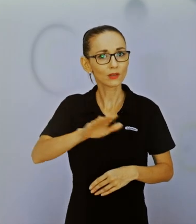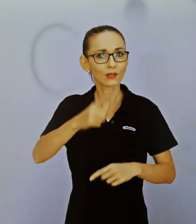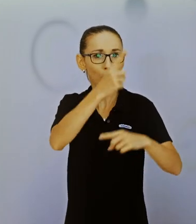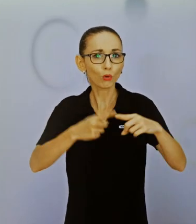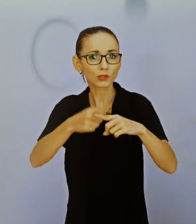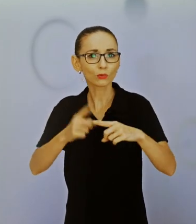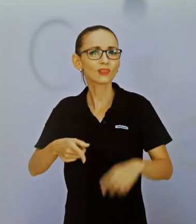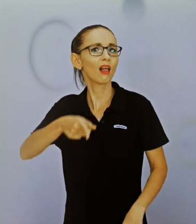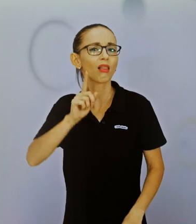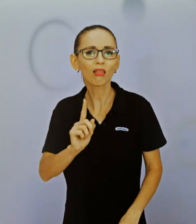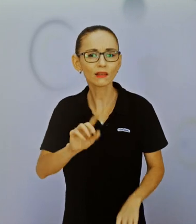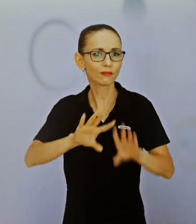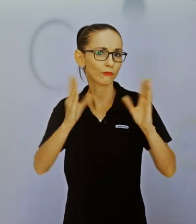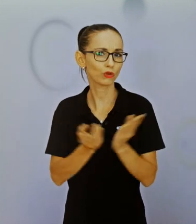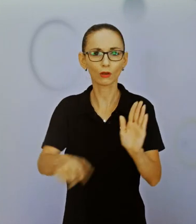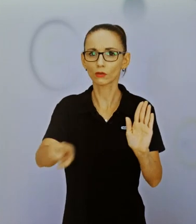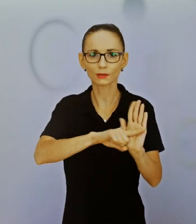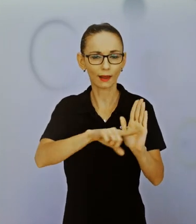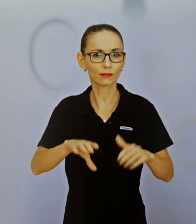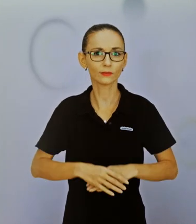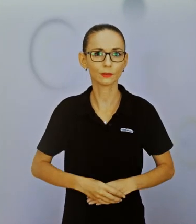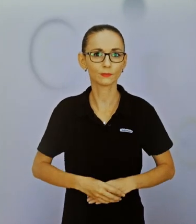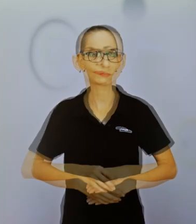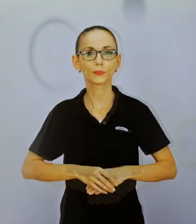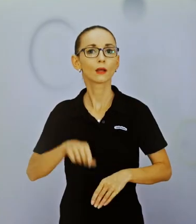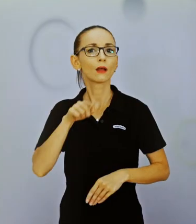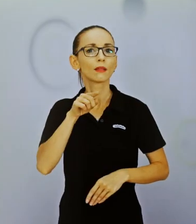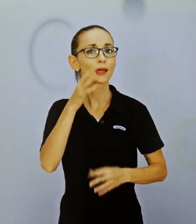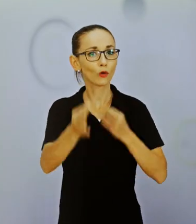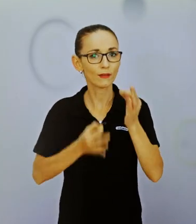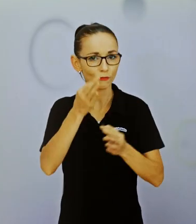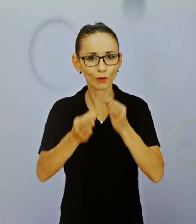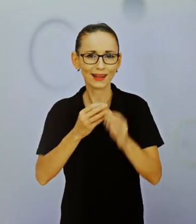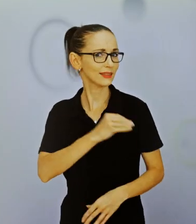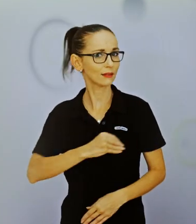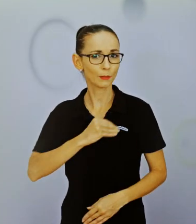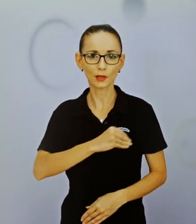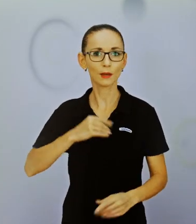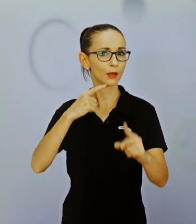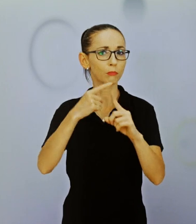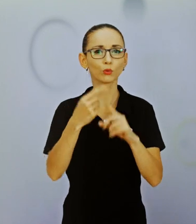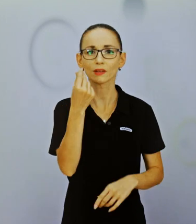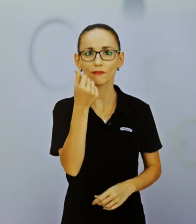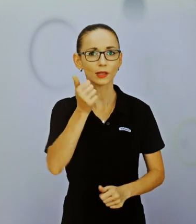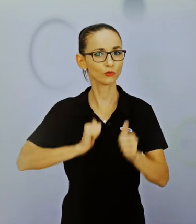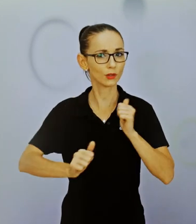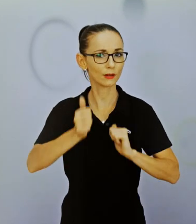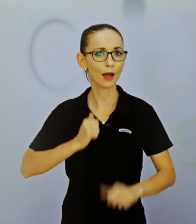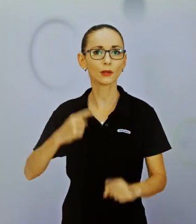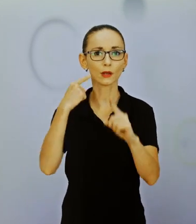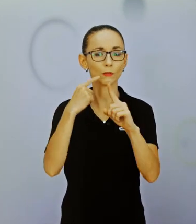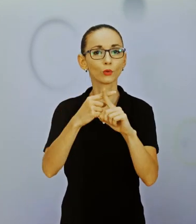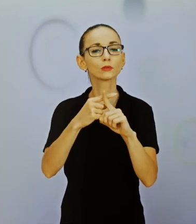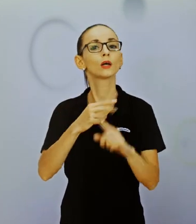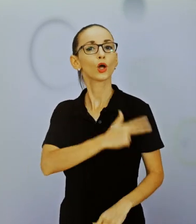sa tá budúcnosť toho dieťaťa s postihnutím ukazuje alebo predstavuje tomu rodičovi